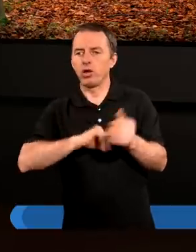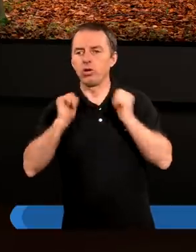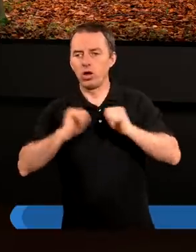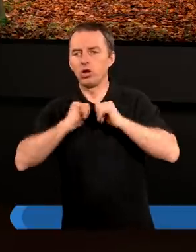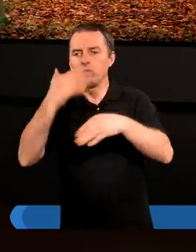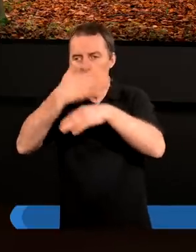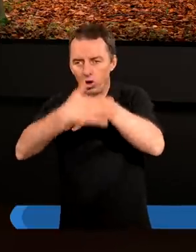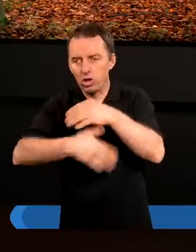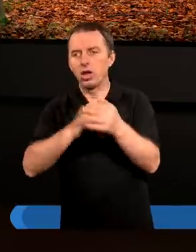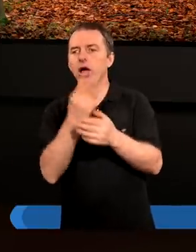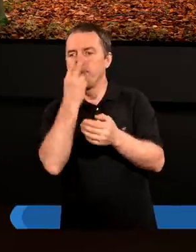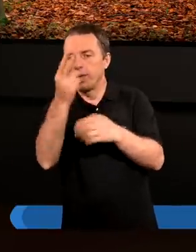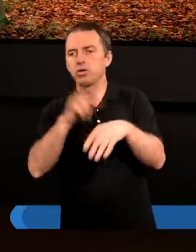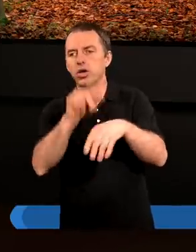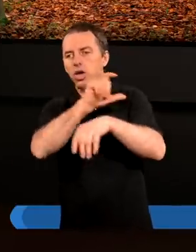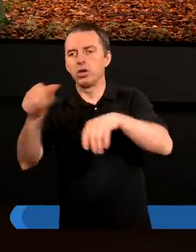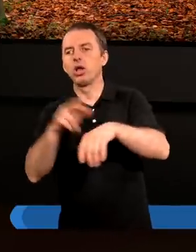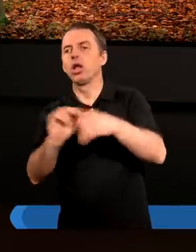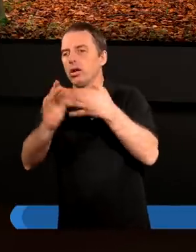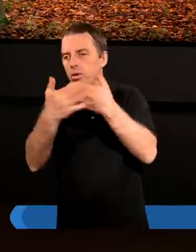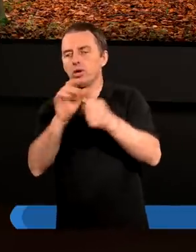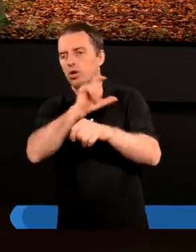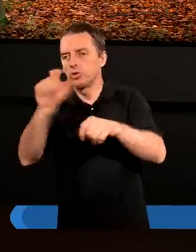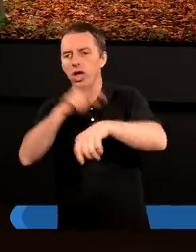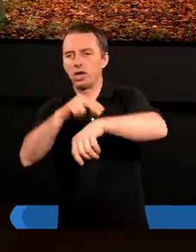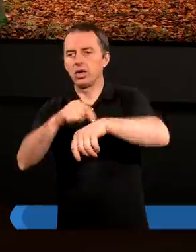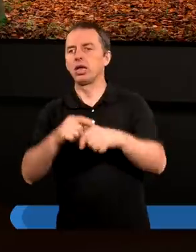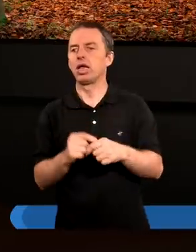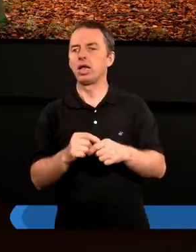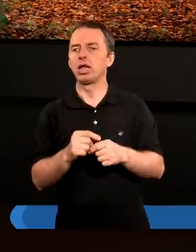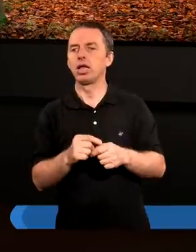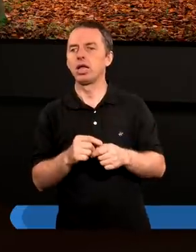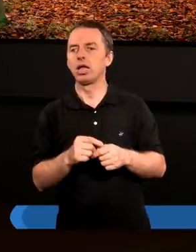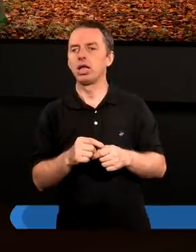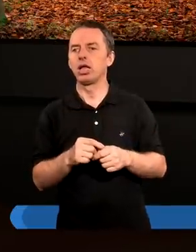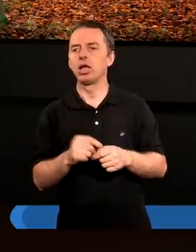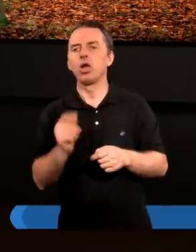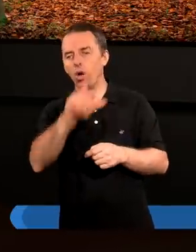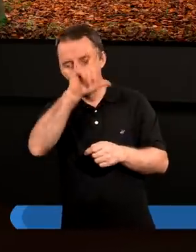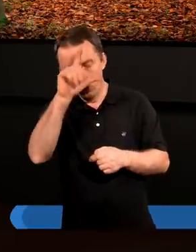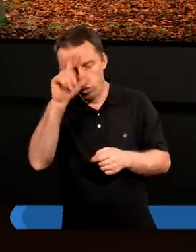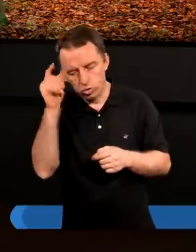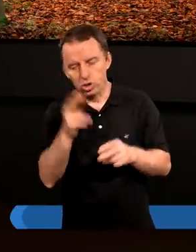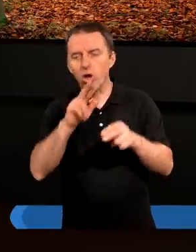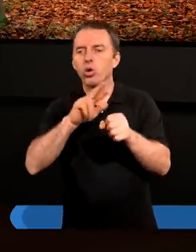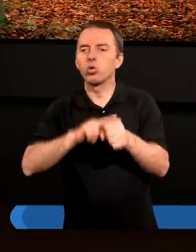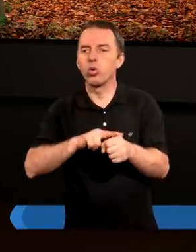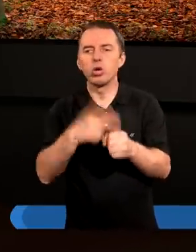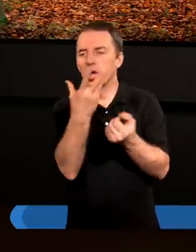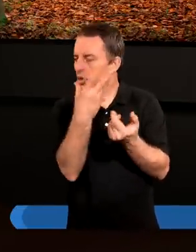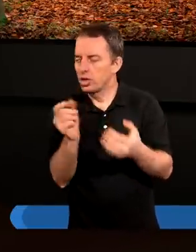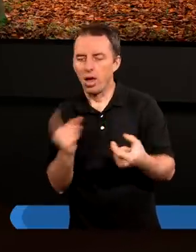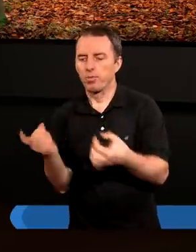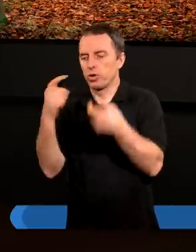doczekać do końca, ale patrzę na upływający czas też, że ludzie, którzy nie